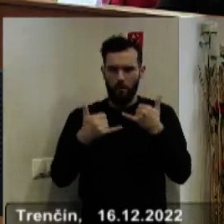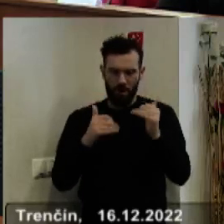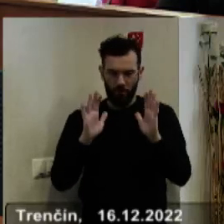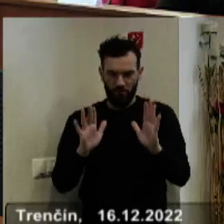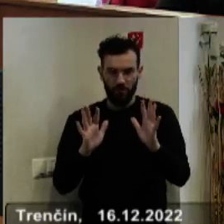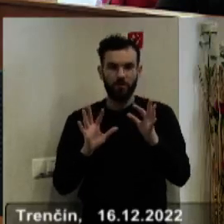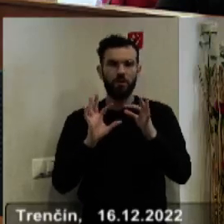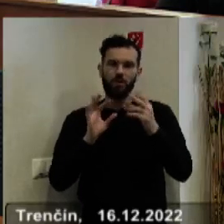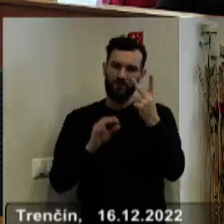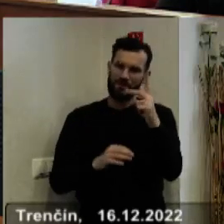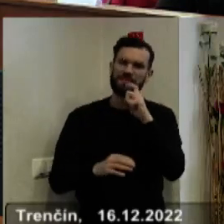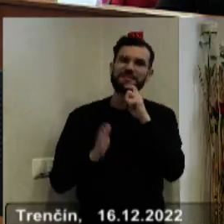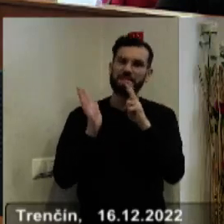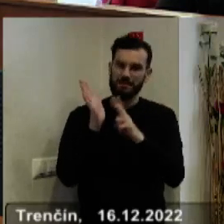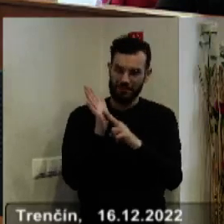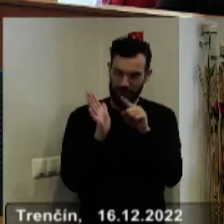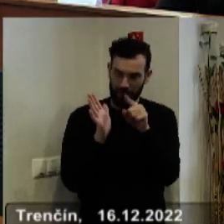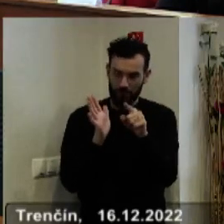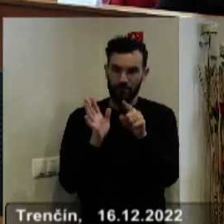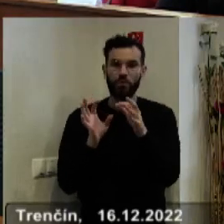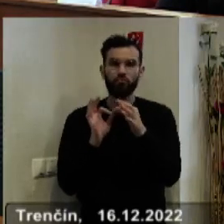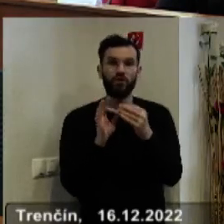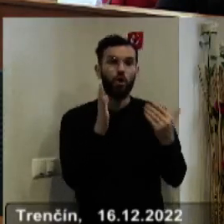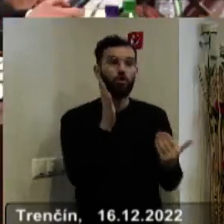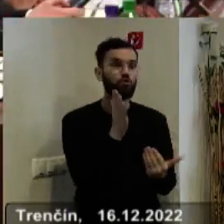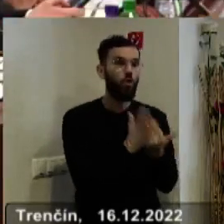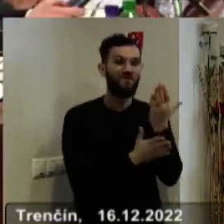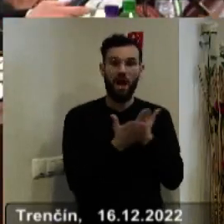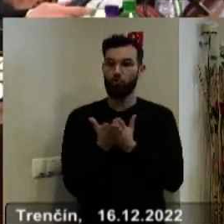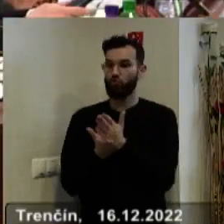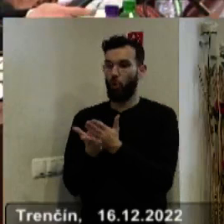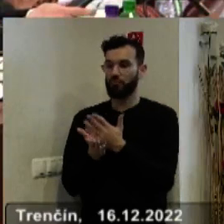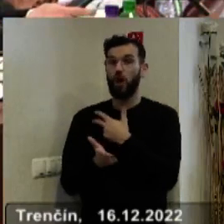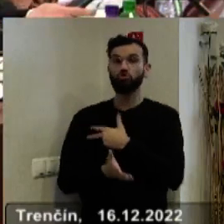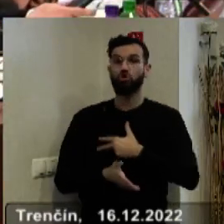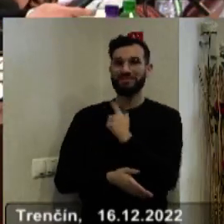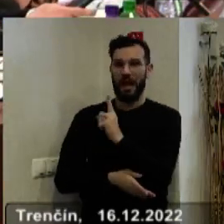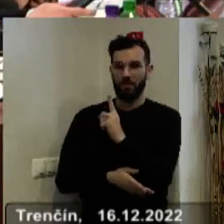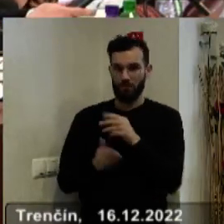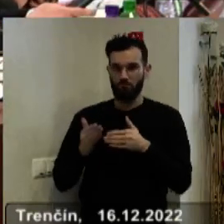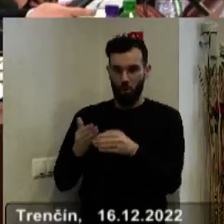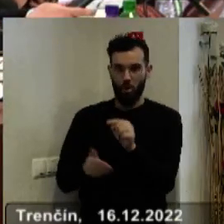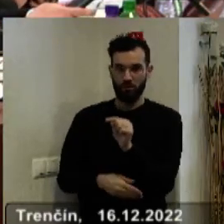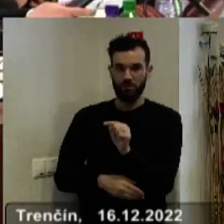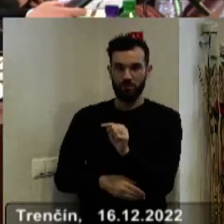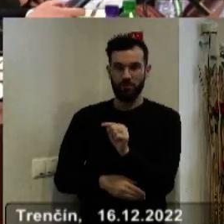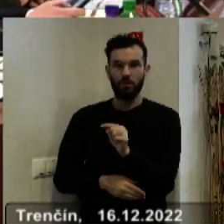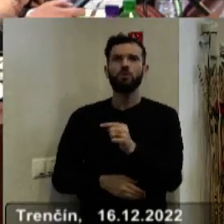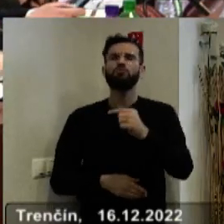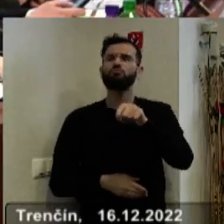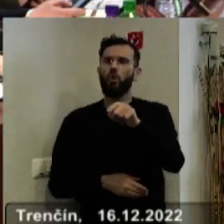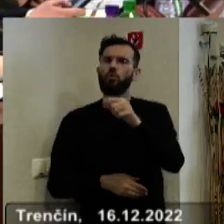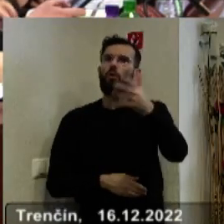sa do tohto VZNK zavazajú tie nové služby sociálne, ktoré sú vlastne a boli